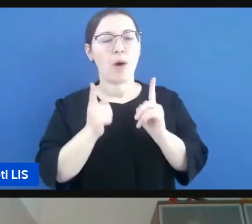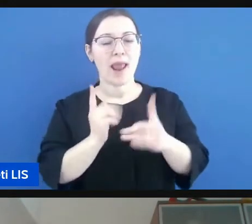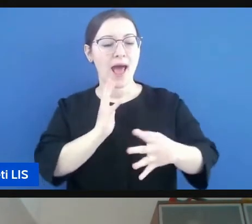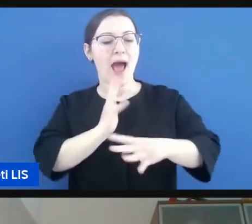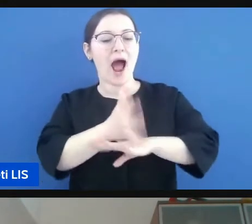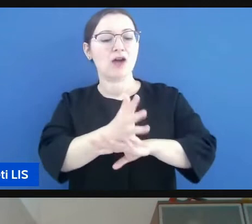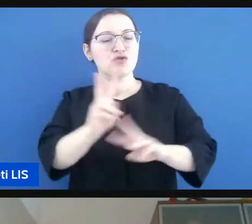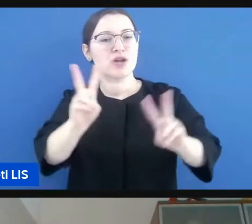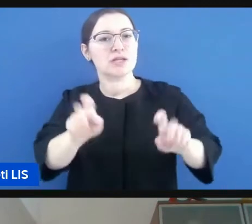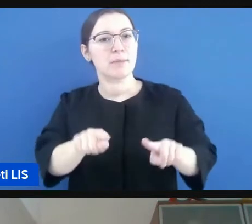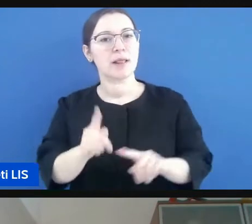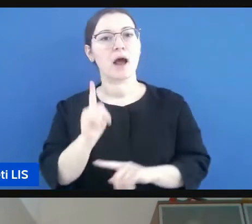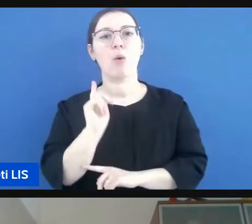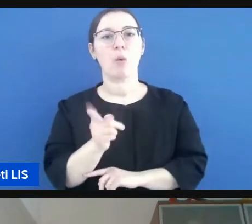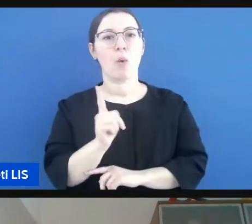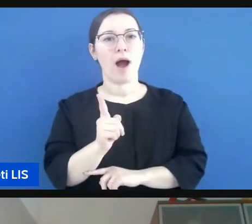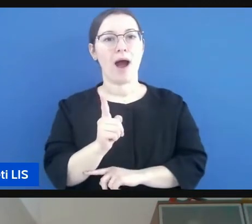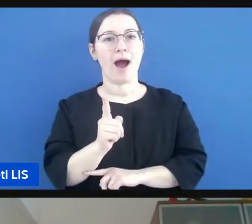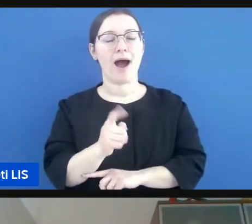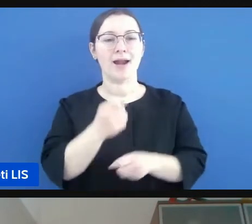a voi